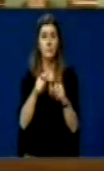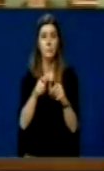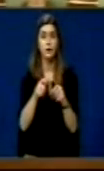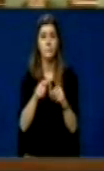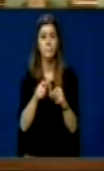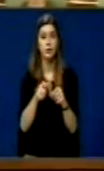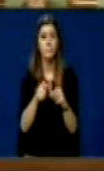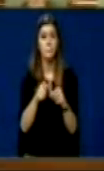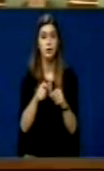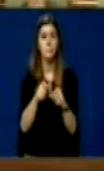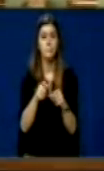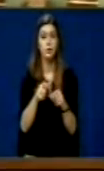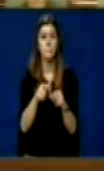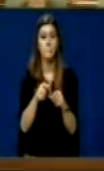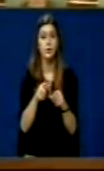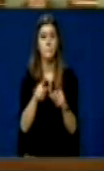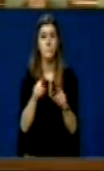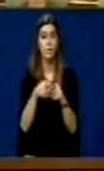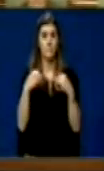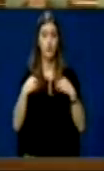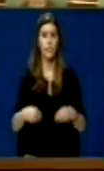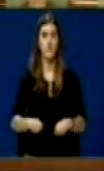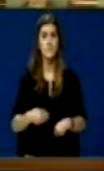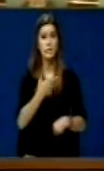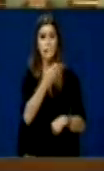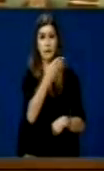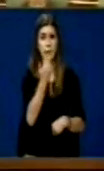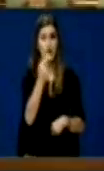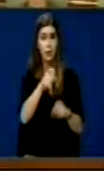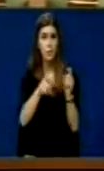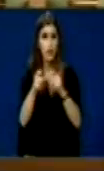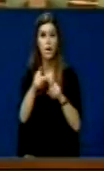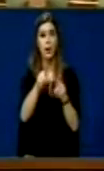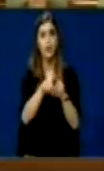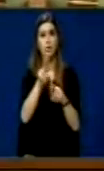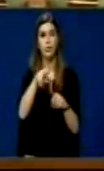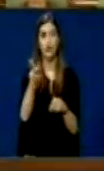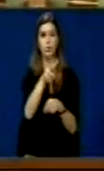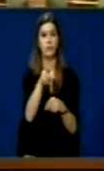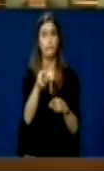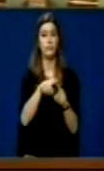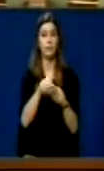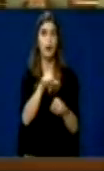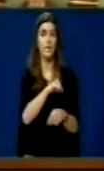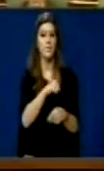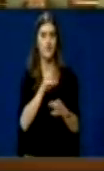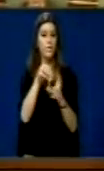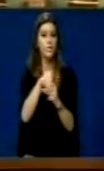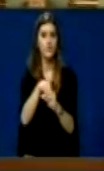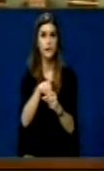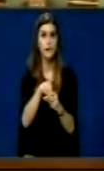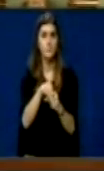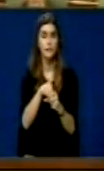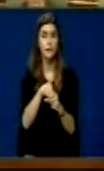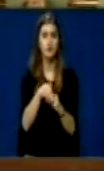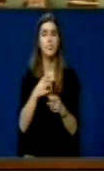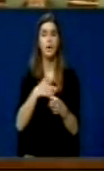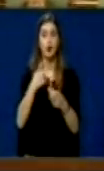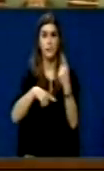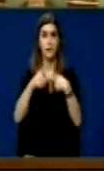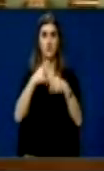i përfitimit jopërpërpërcional i material, atëherë do të përfiton këtë të dyot. Por, më lejmë të këthejmë dhe njëherë në tem.